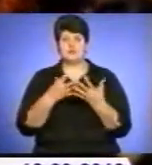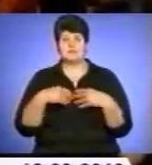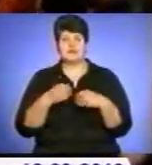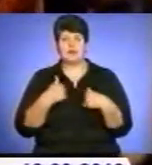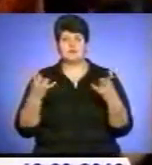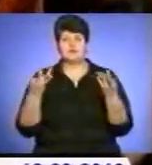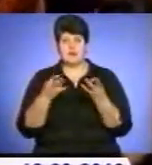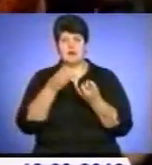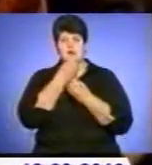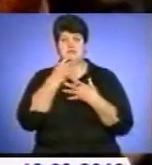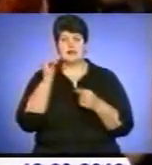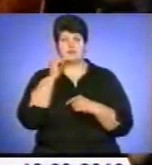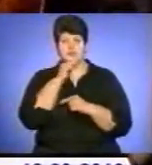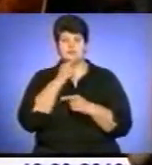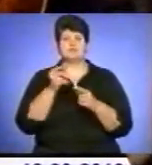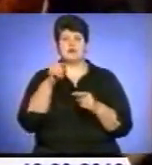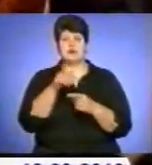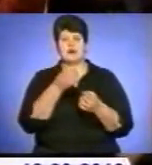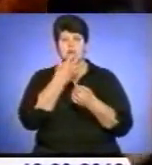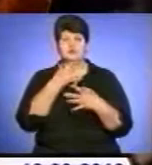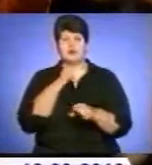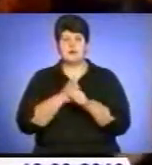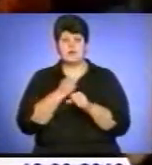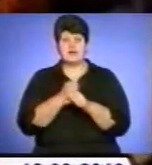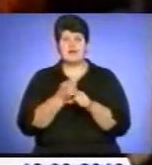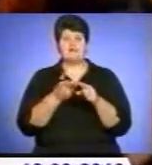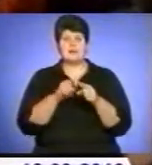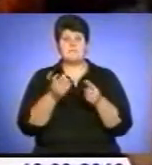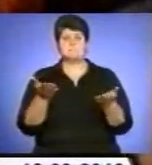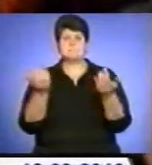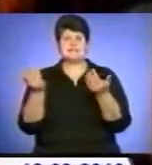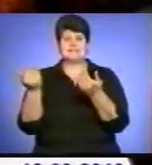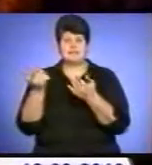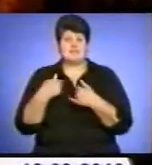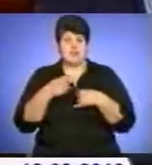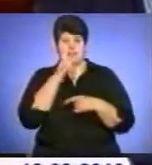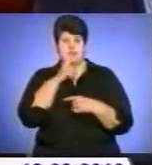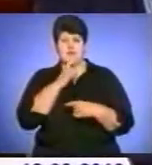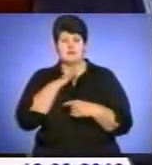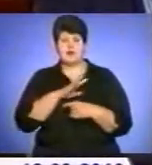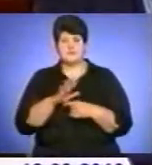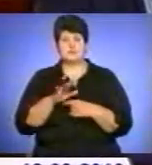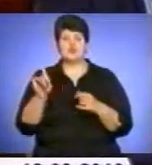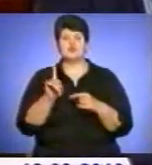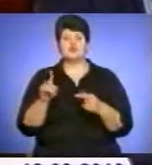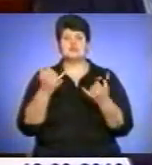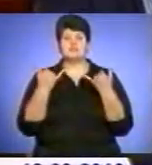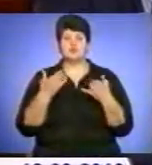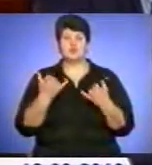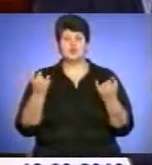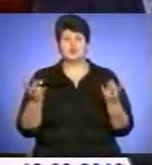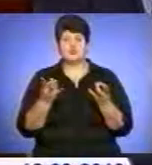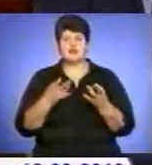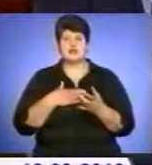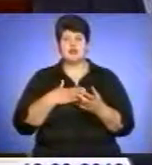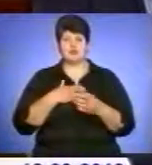економіка, щоб вона добре працювала. А ось цих призвів я взагалі не розумію. Що сьогодні потрібно нашому народу? Це